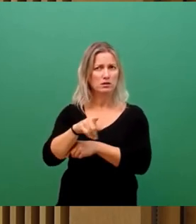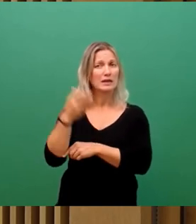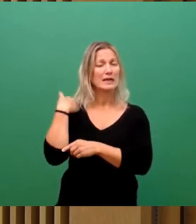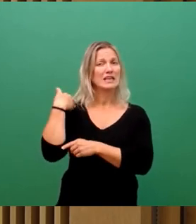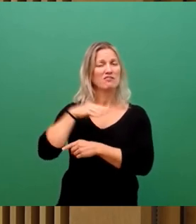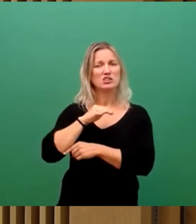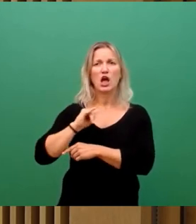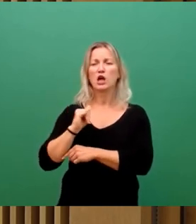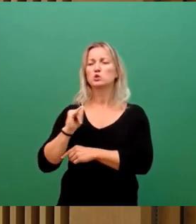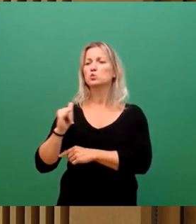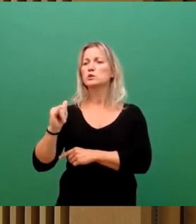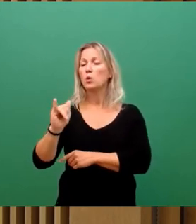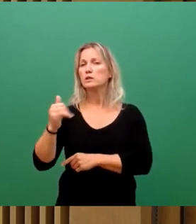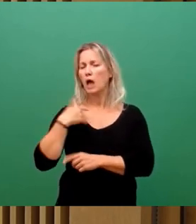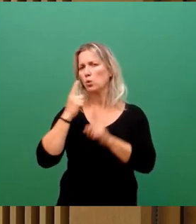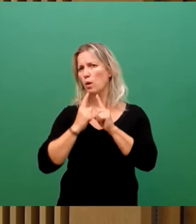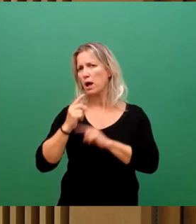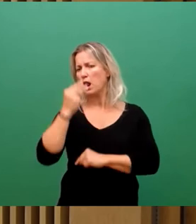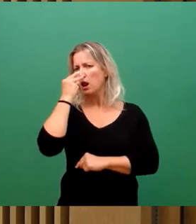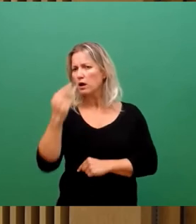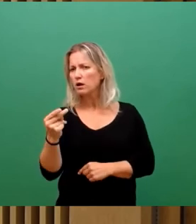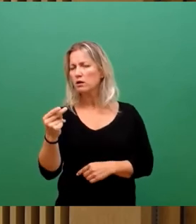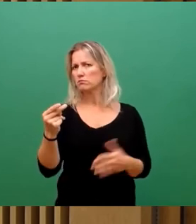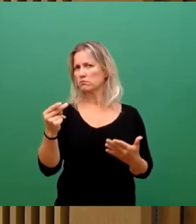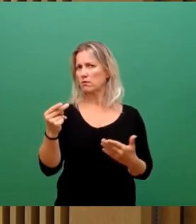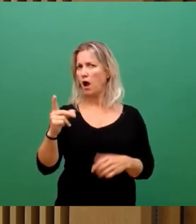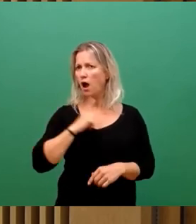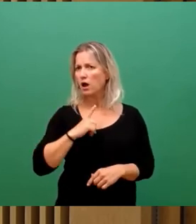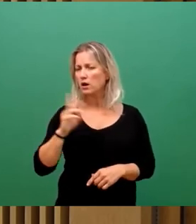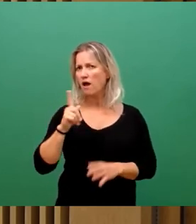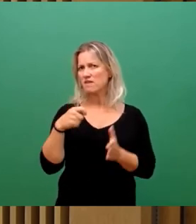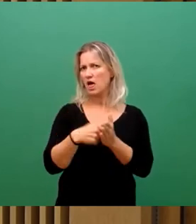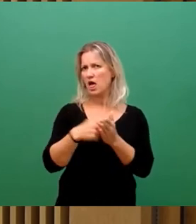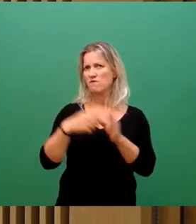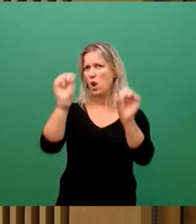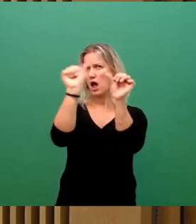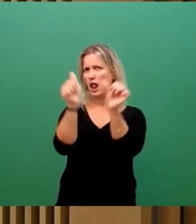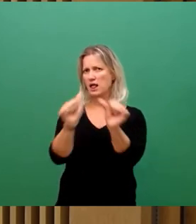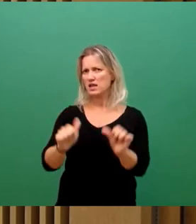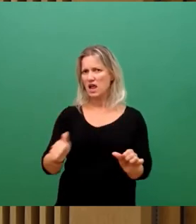Exkursion auch nochmal angeguckt, wie der Zustand dieser doch eigentlich wertvollen Reliefs ist und des Umfeldes.